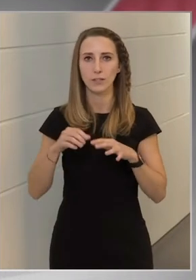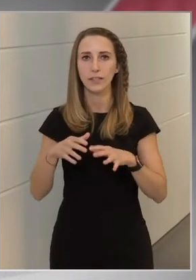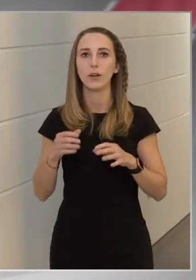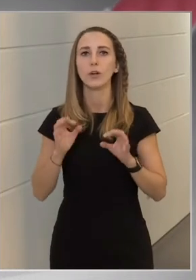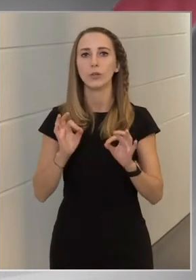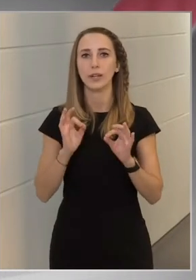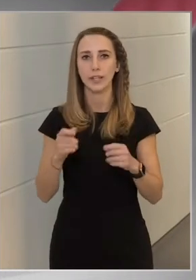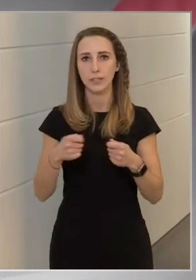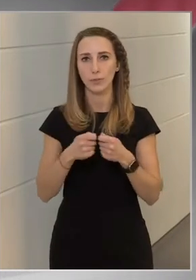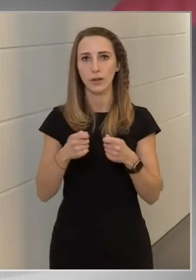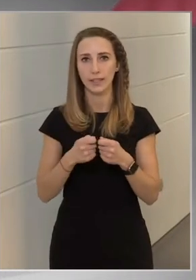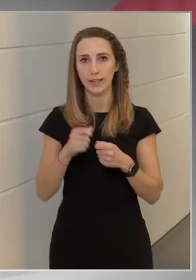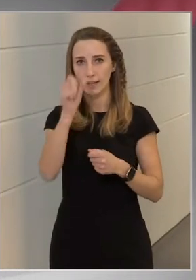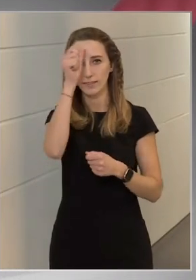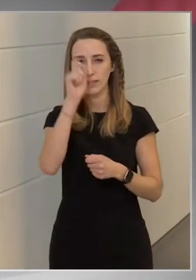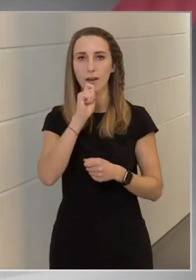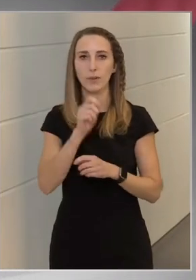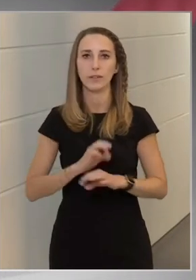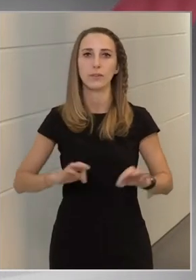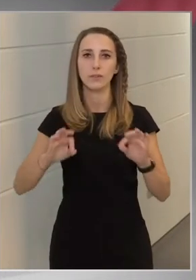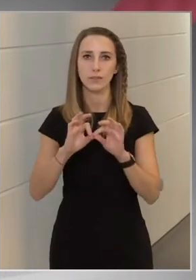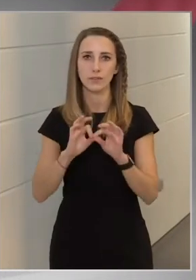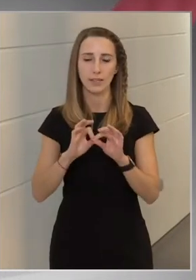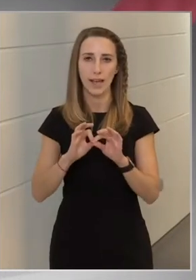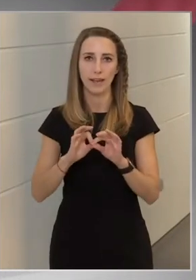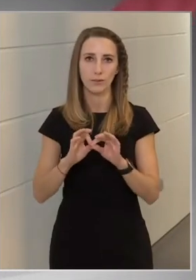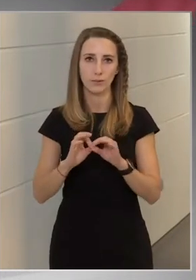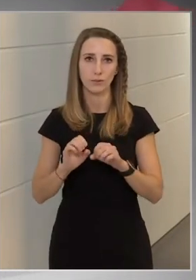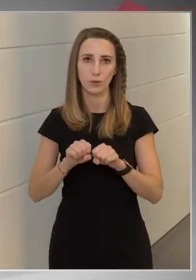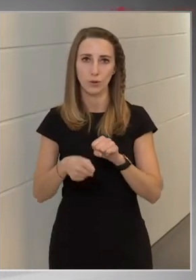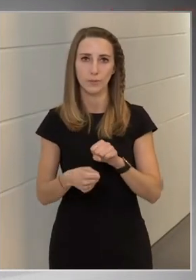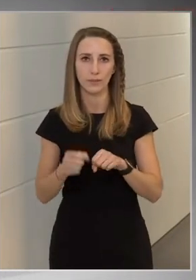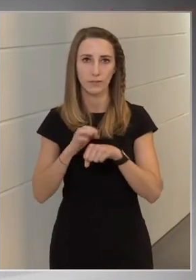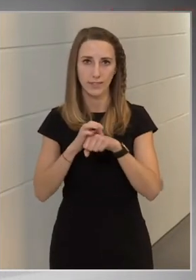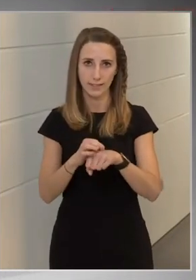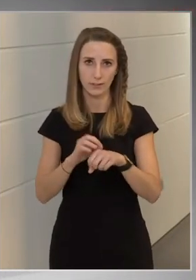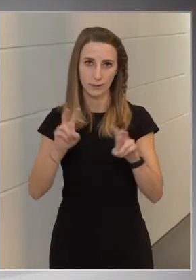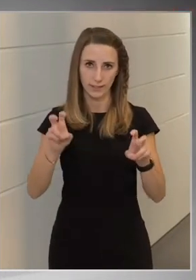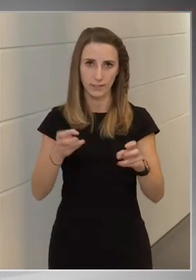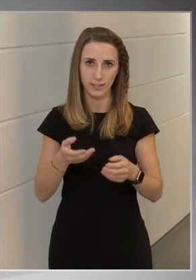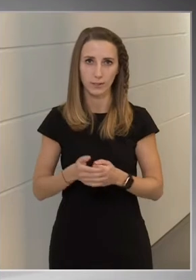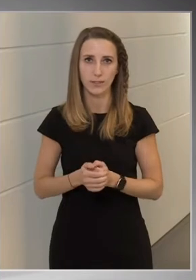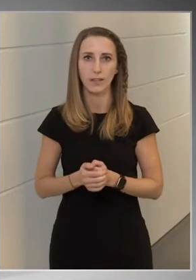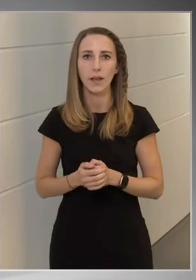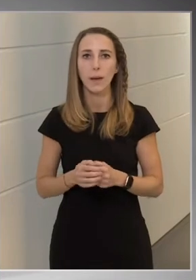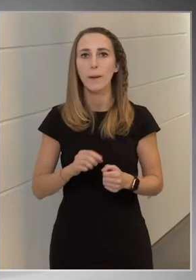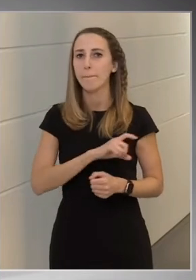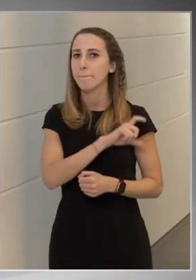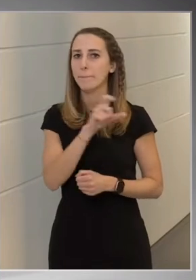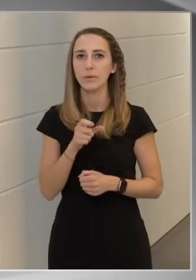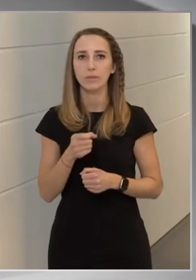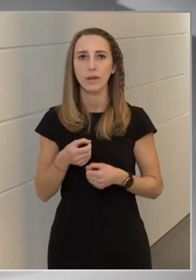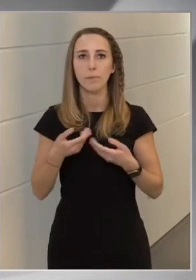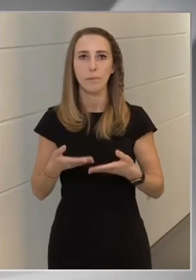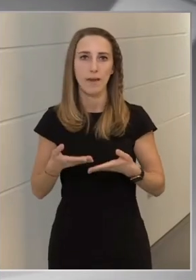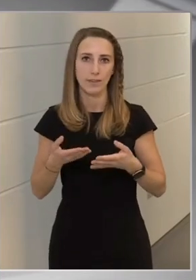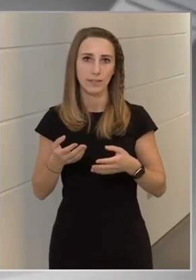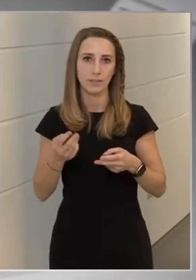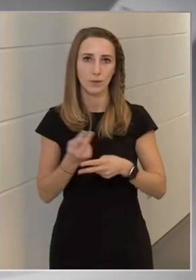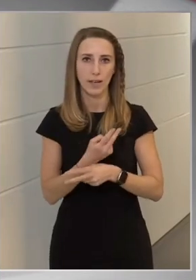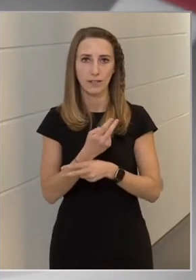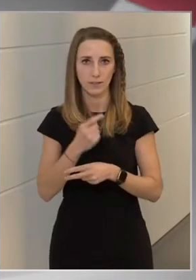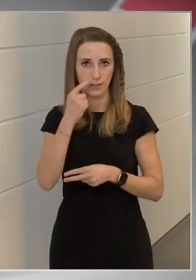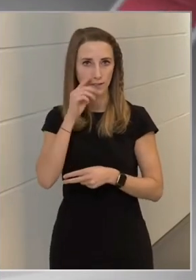nevezte Magyarország polgári szabadságjogokat a csorbító vezetőjét, így az idézett. Mióta bevett szokás, hogy olyan NATO tagállam